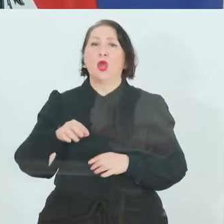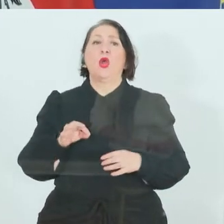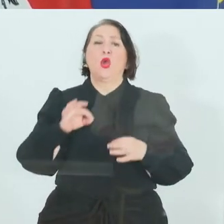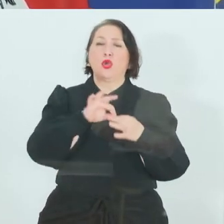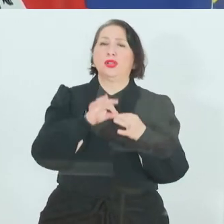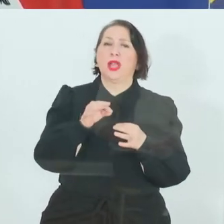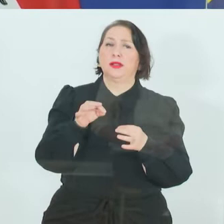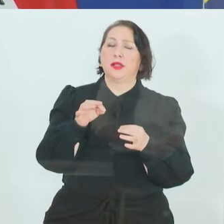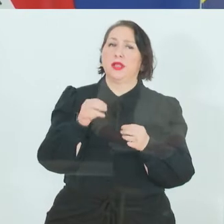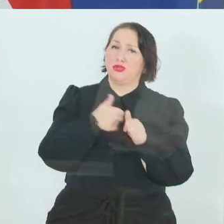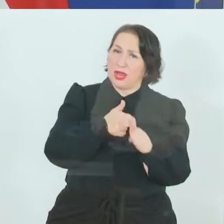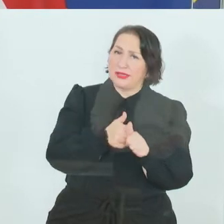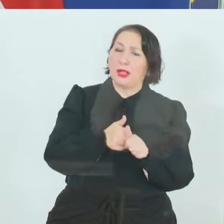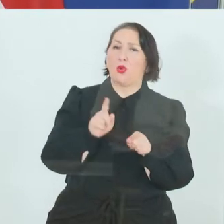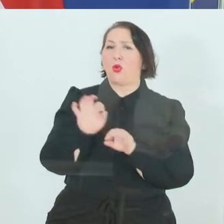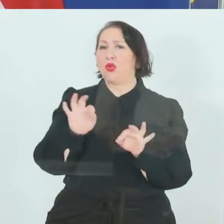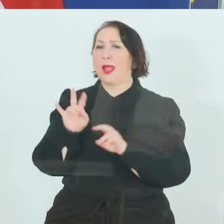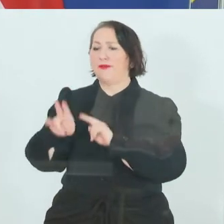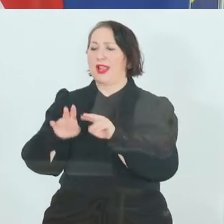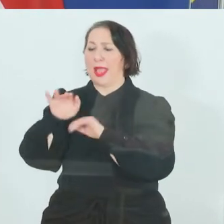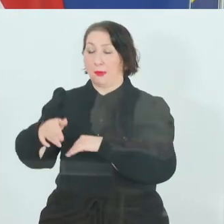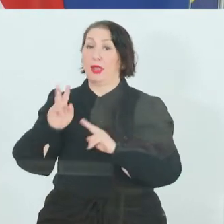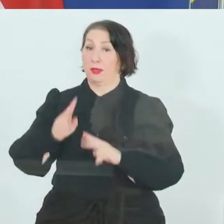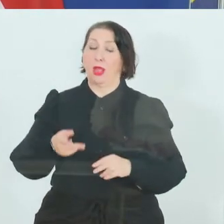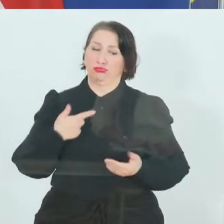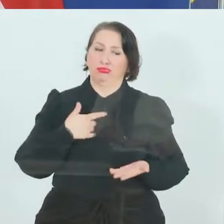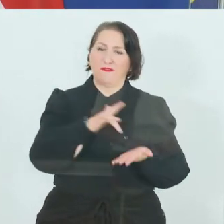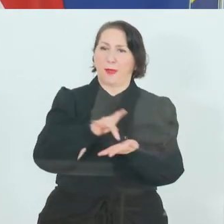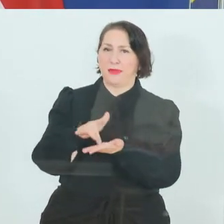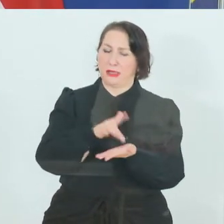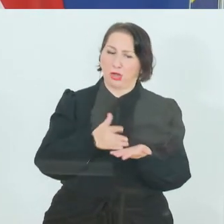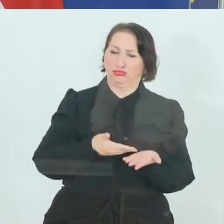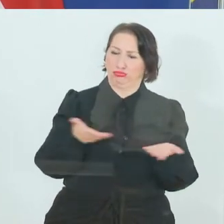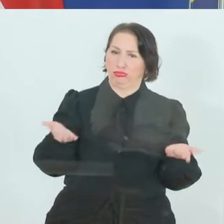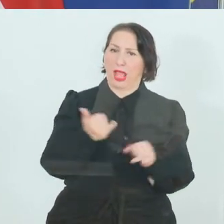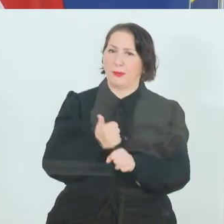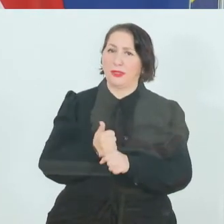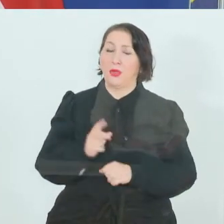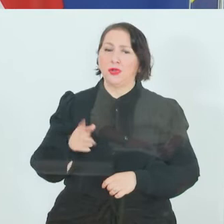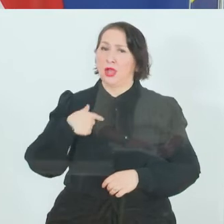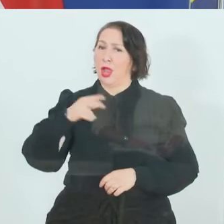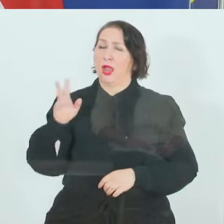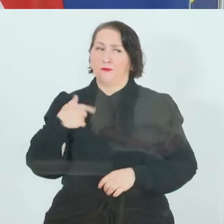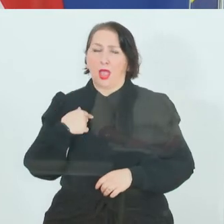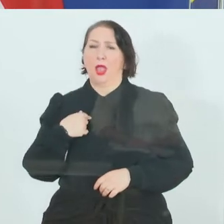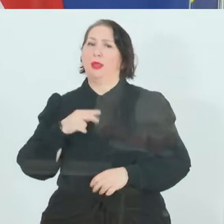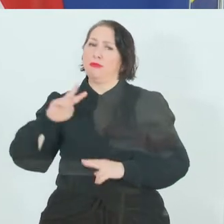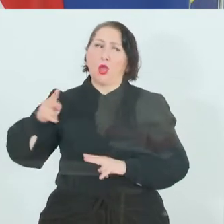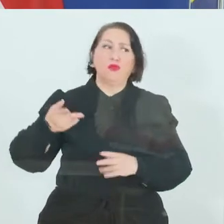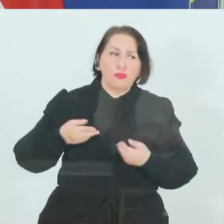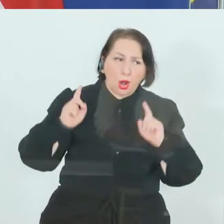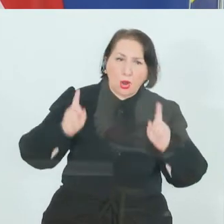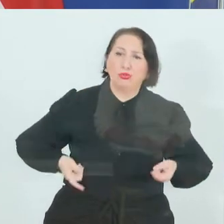Pflegeheimen vermitteln. Ich habe Ende letzter Woche den Aufruf gestartet und innerhalb von ein paar Tagen sozusagen wurde hier schnell